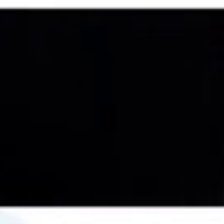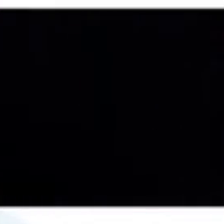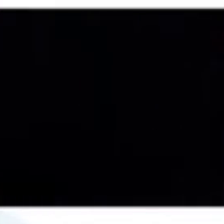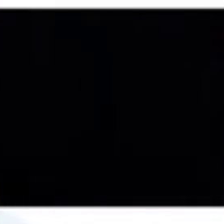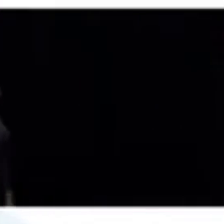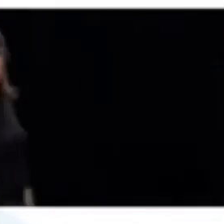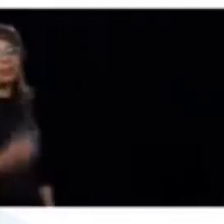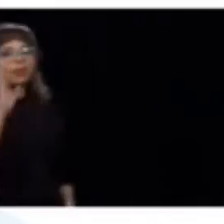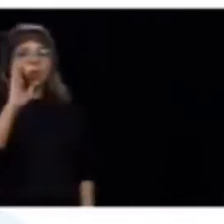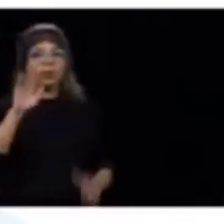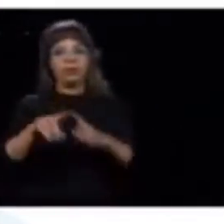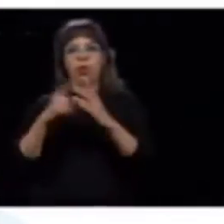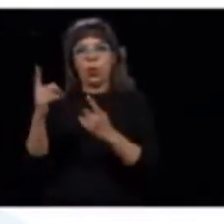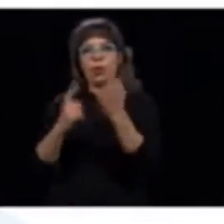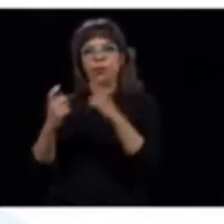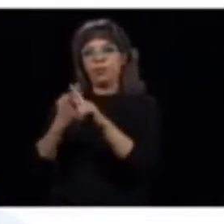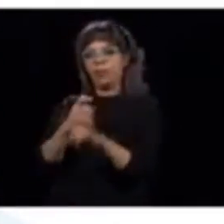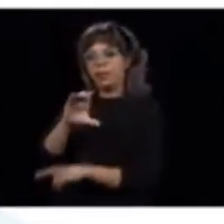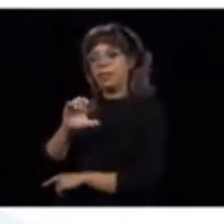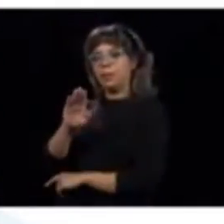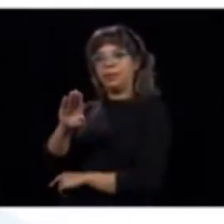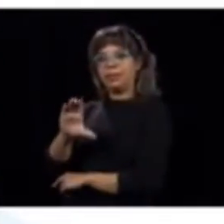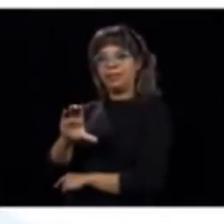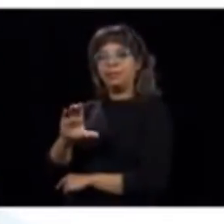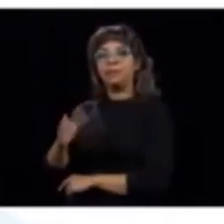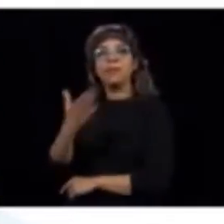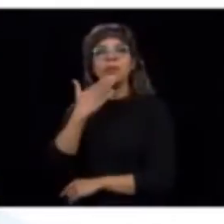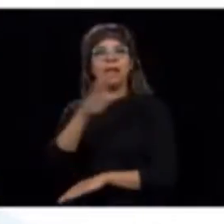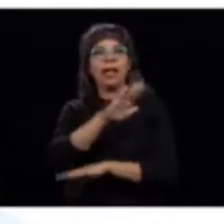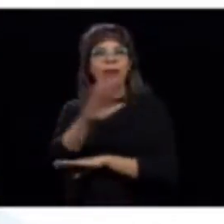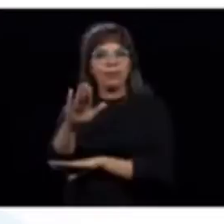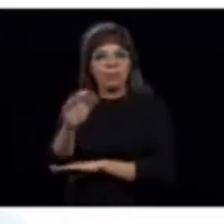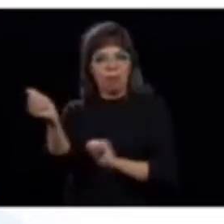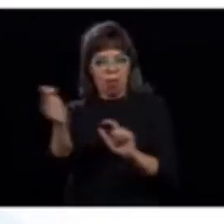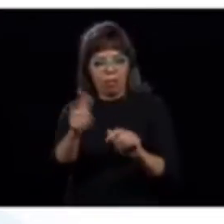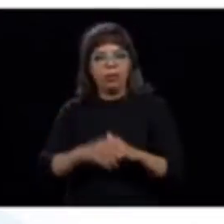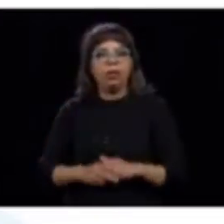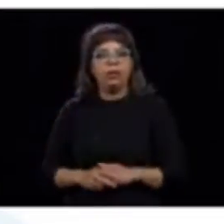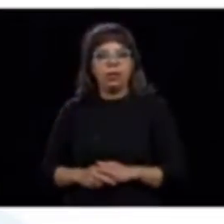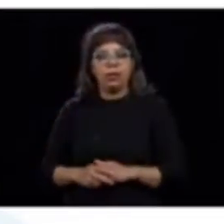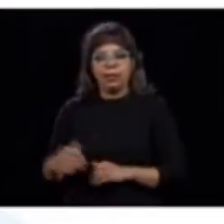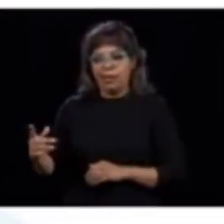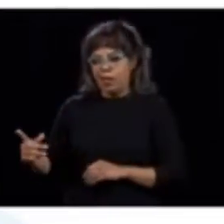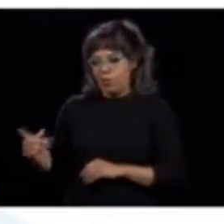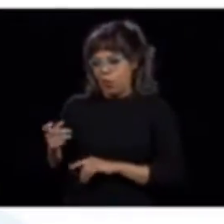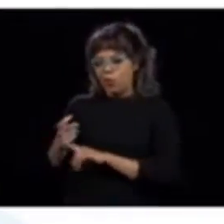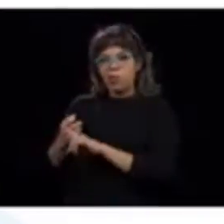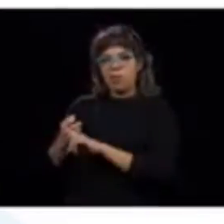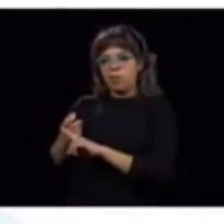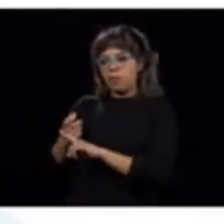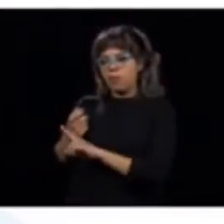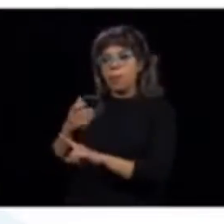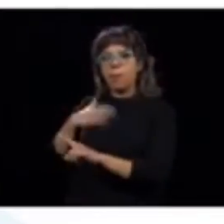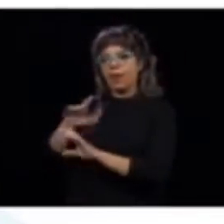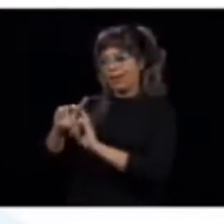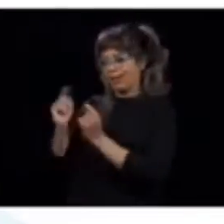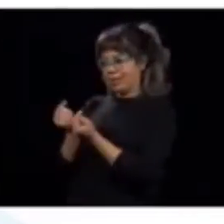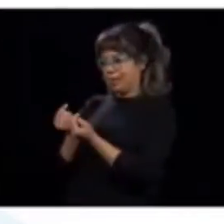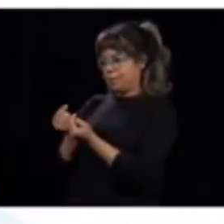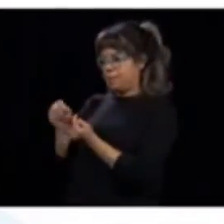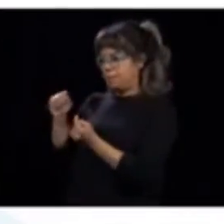with Kate Sonnet from CBC News. Good afternoon to all of you. I have a question from my team